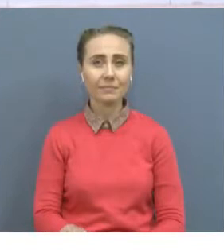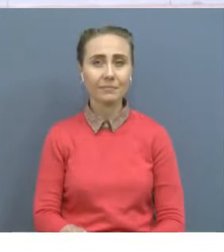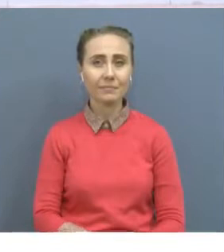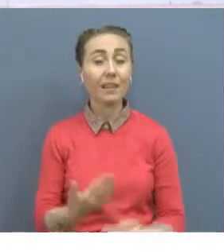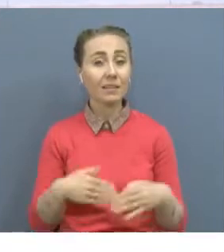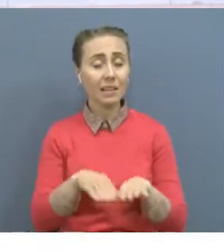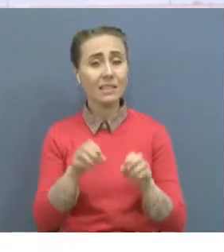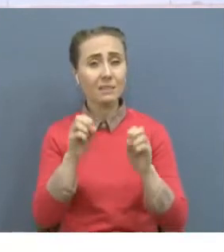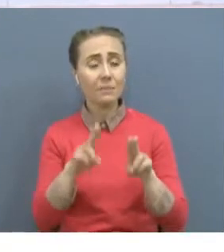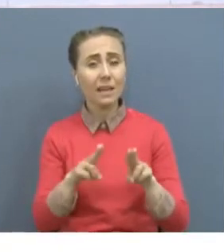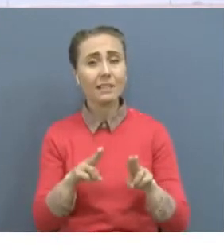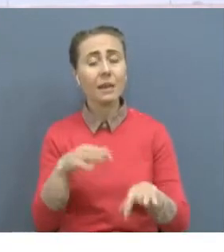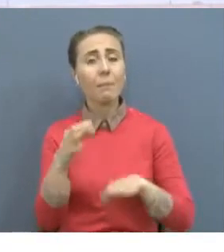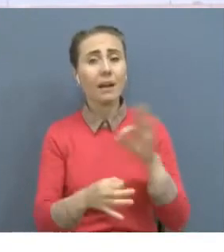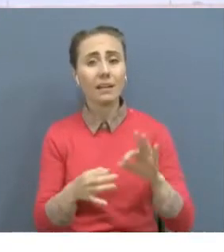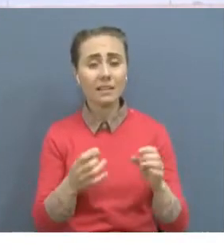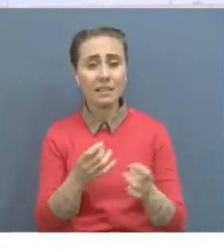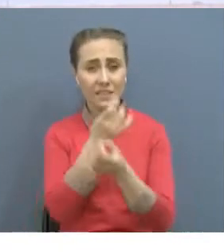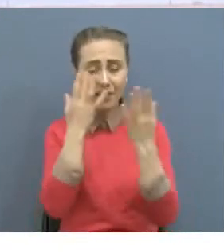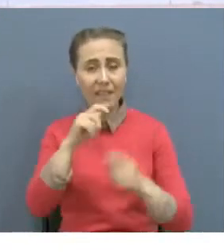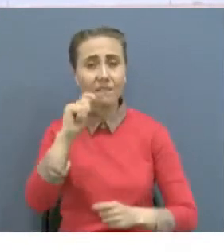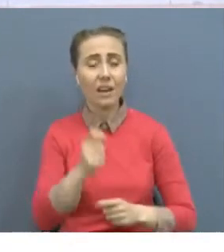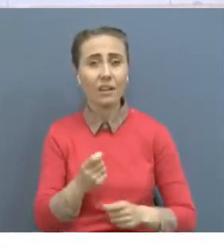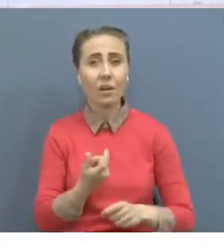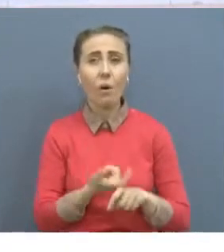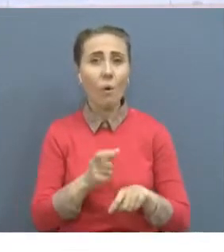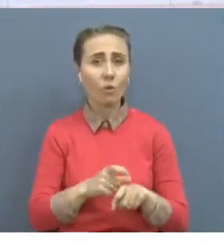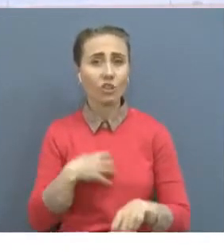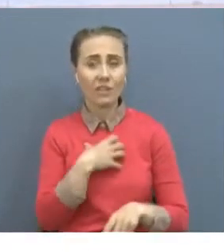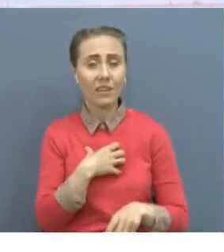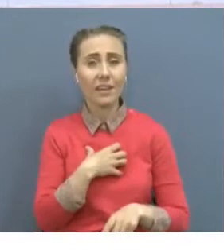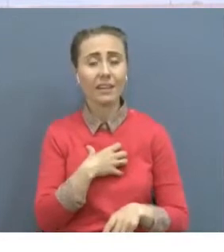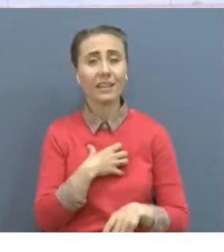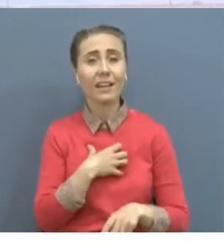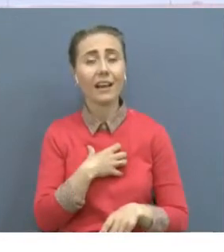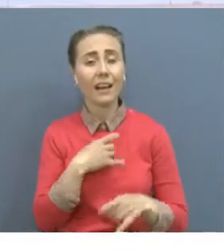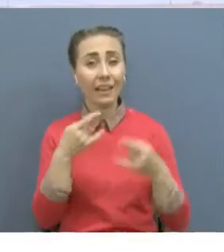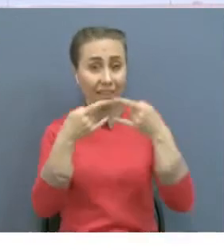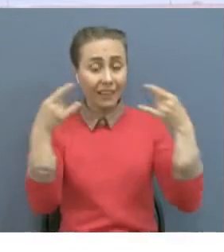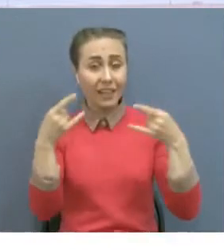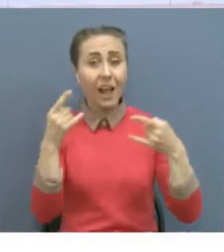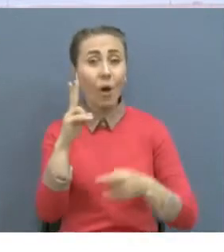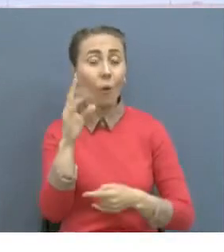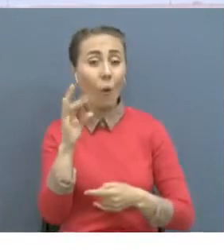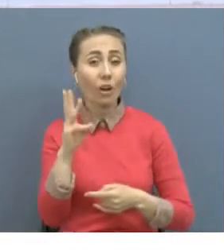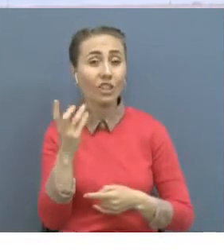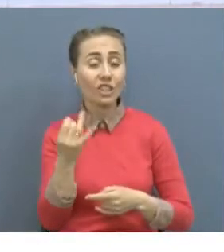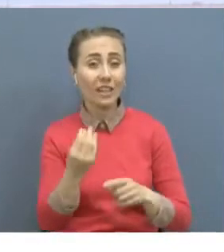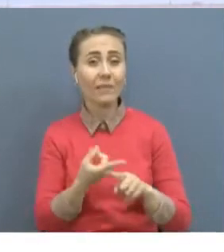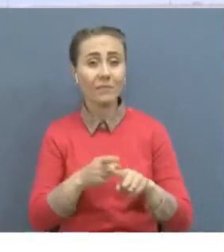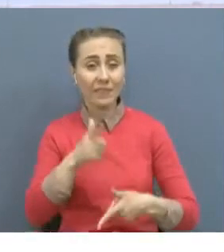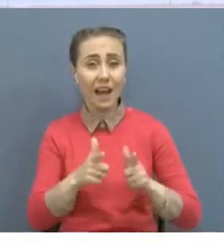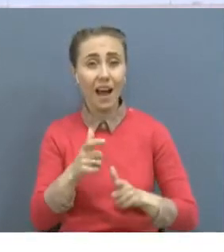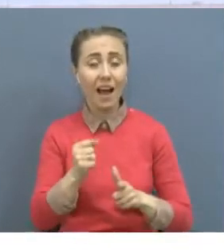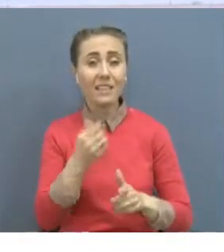Әрине, біз бүгін қан майдандағы арулардың бастан кешкендерін өзіміз ойнап, сомдап көрдік. Әрине,